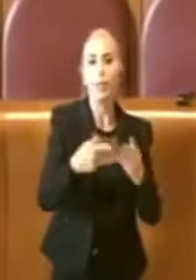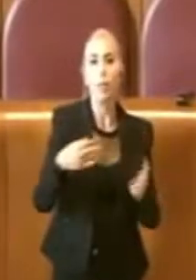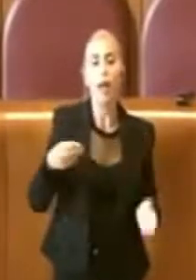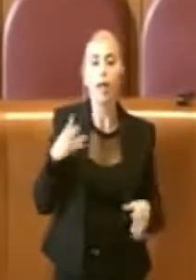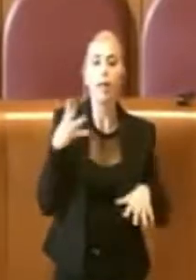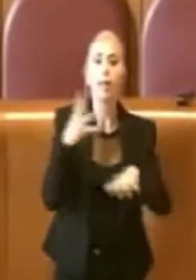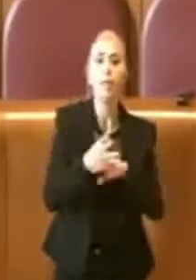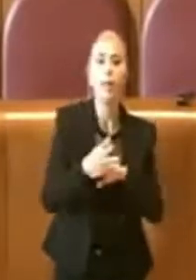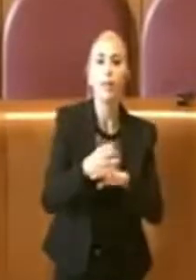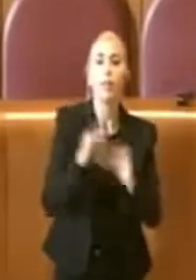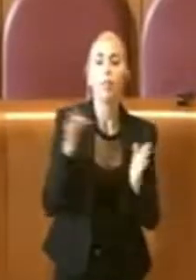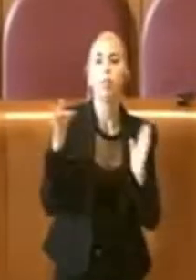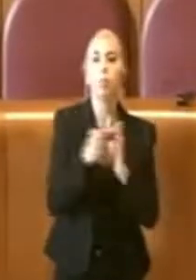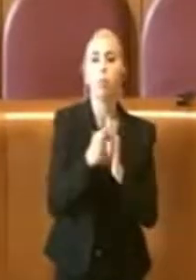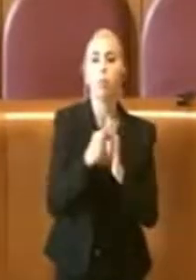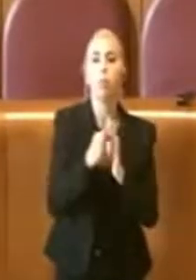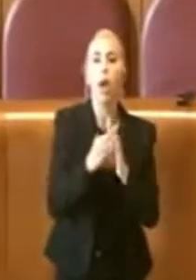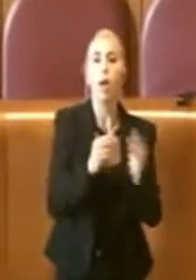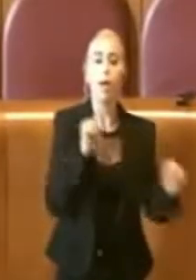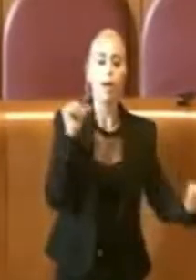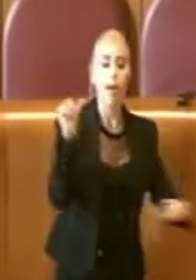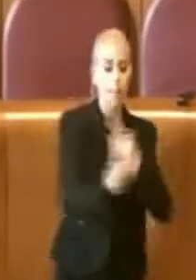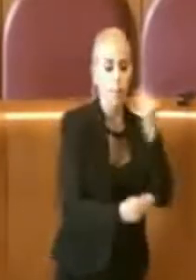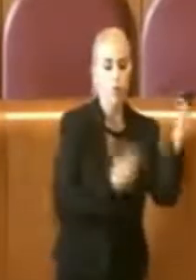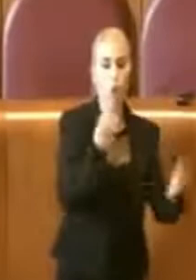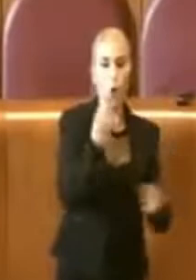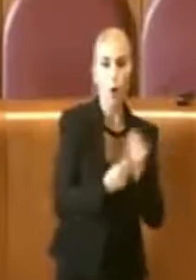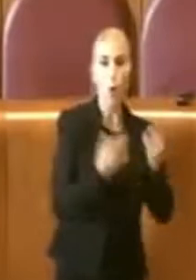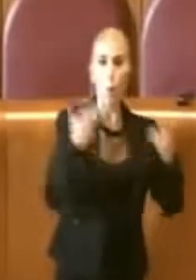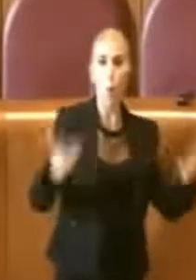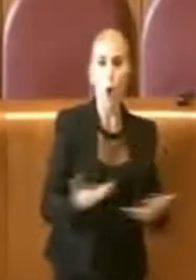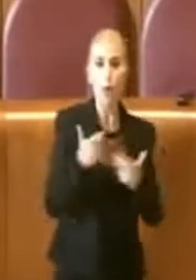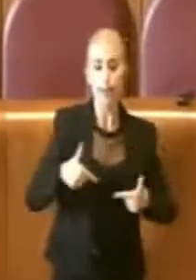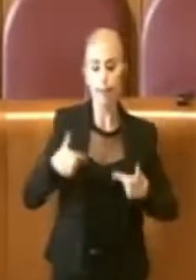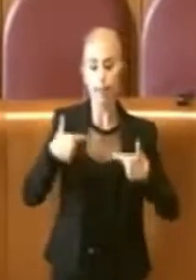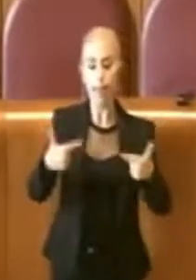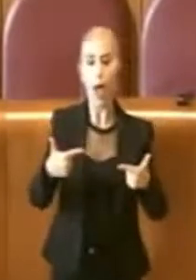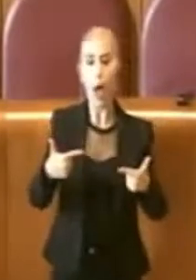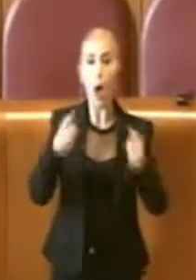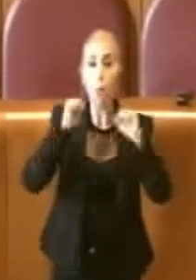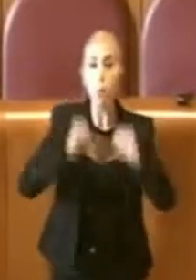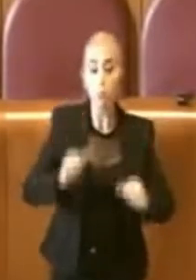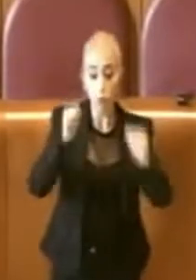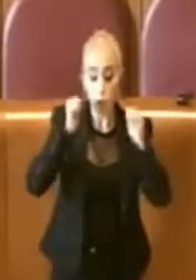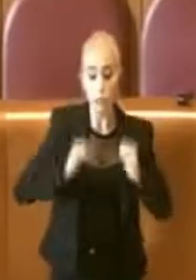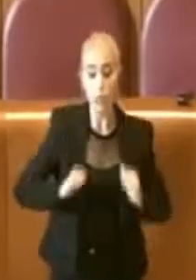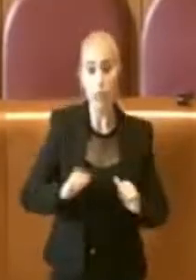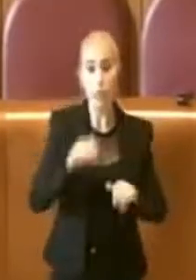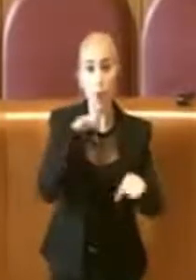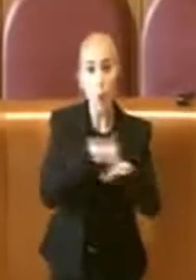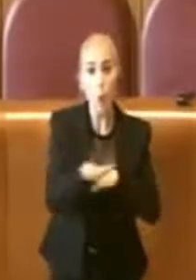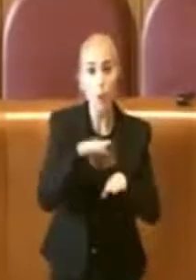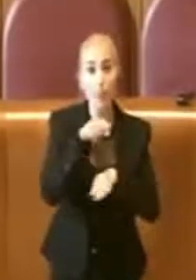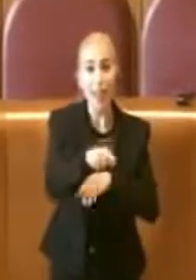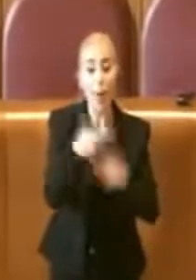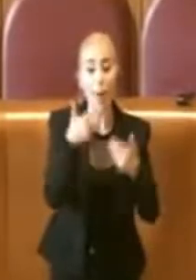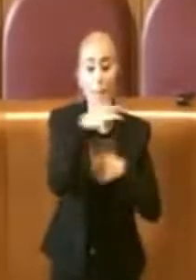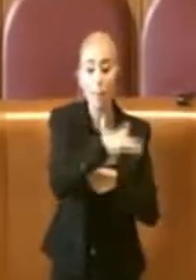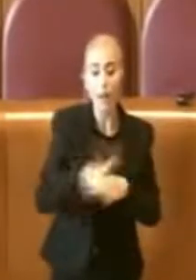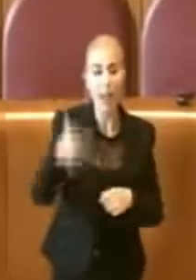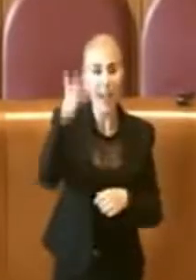sostituire i giochi, fare qualcosa che comunque dia la possibilità ai cittadini di usufruire del parco senza rischiare nulla.